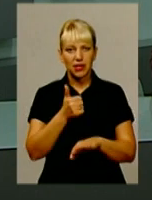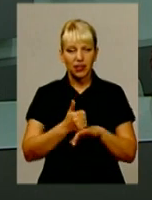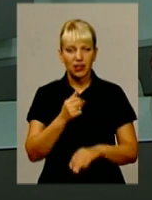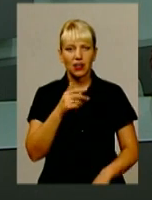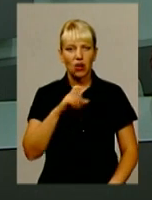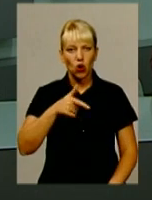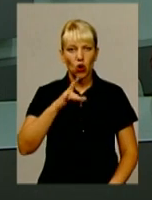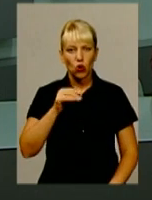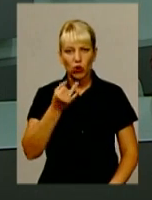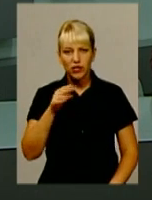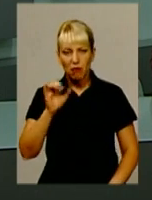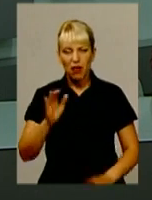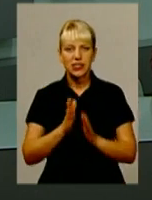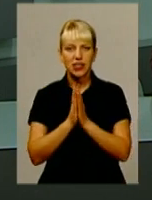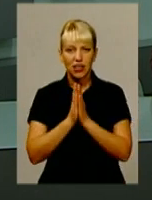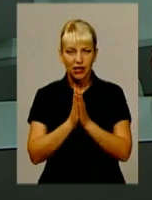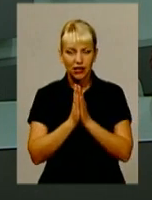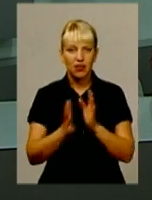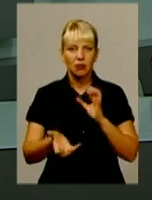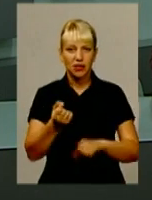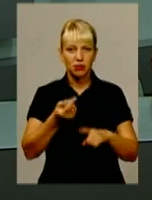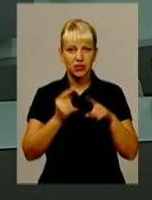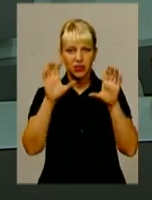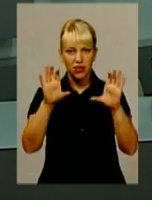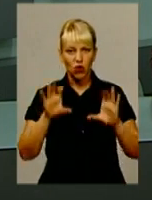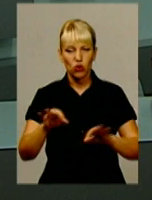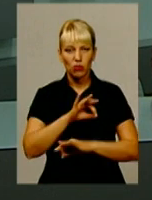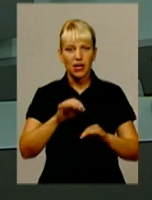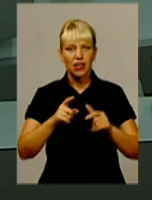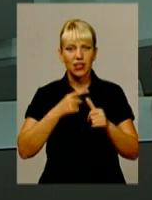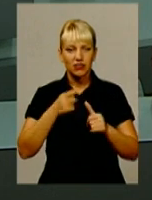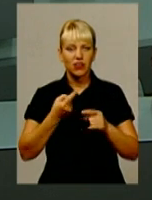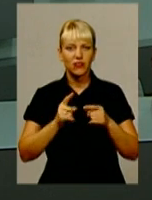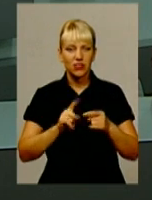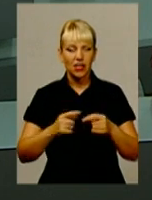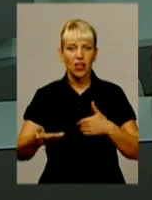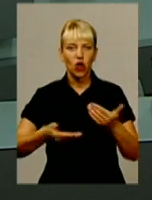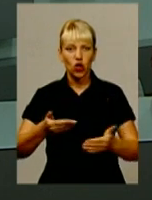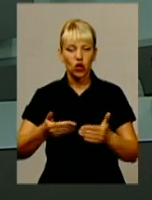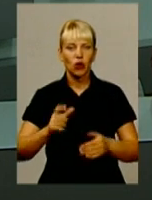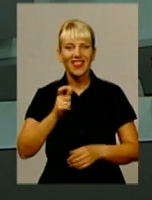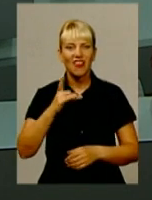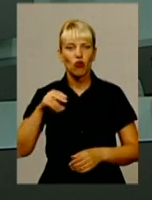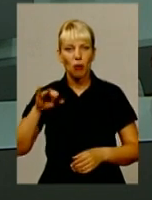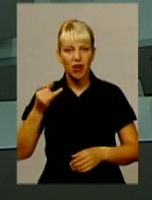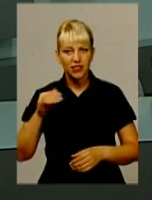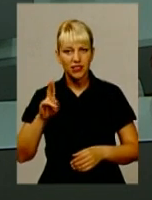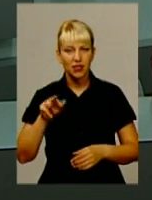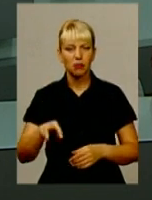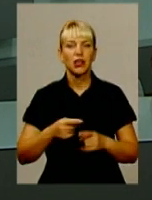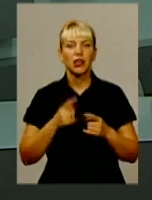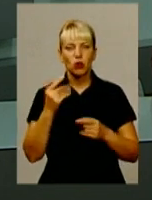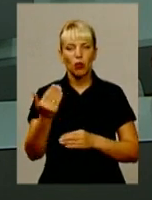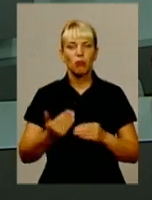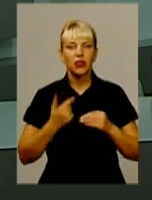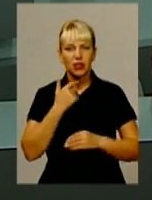народних обранців підтримати законопроект і назвав цей крок істинно європейським. Його зрештою підтримали 265 обранців,